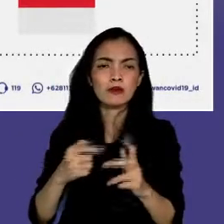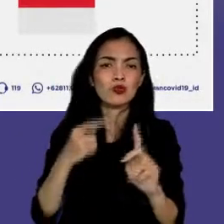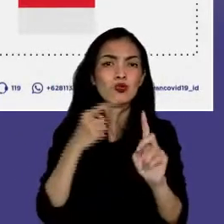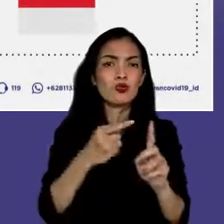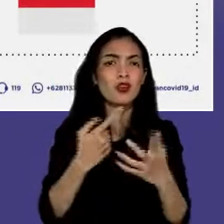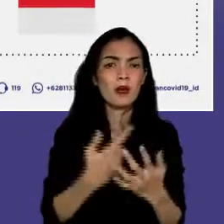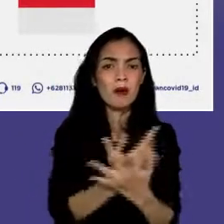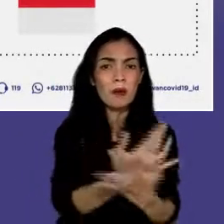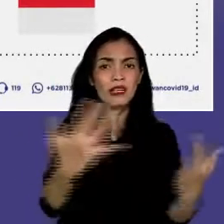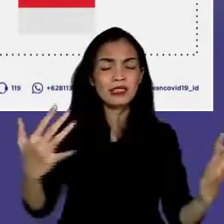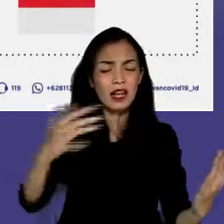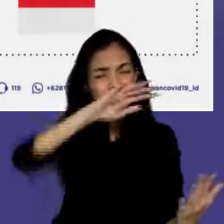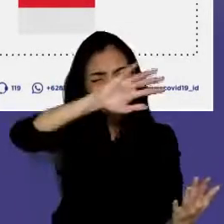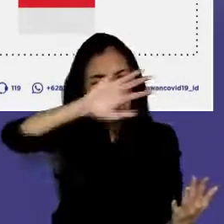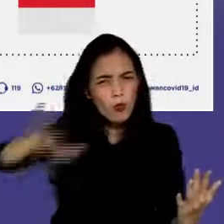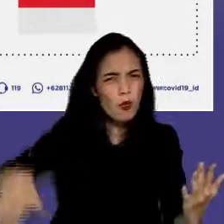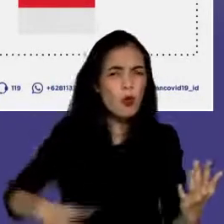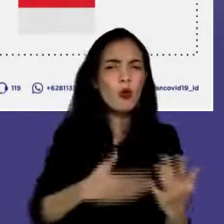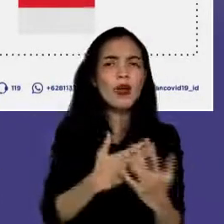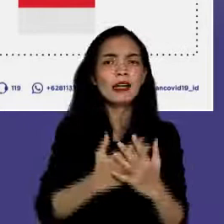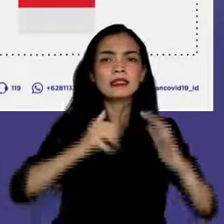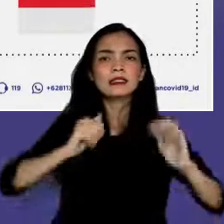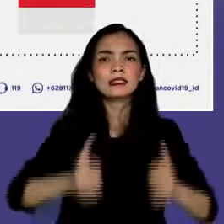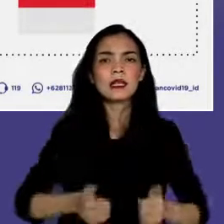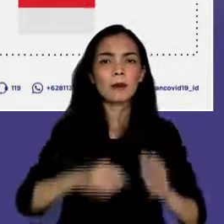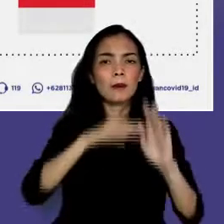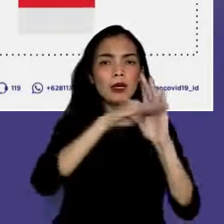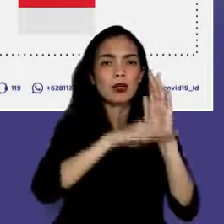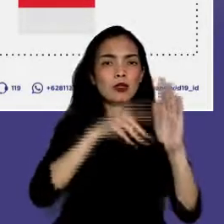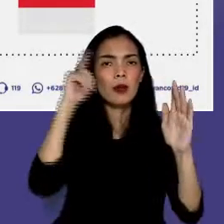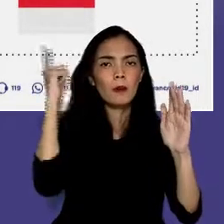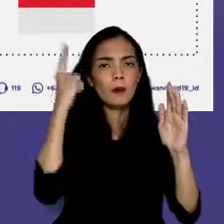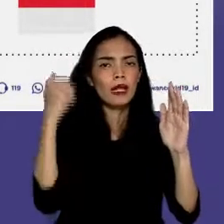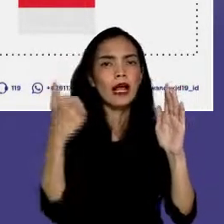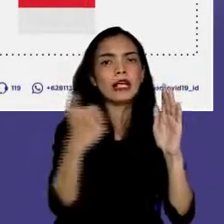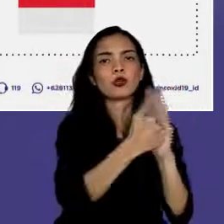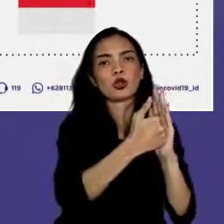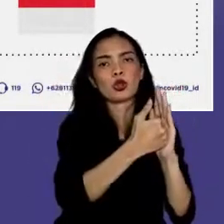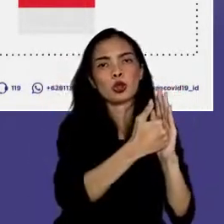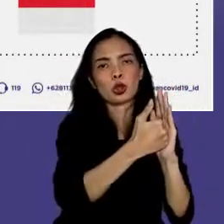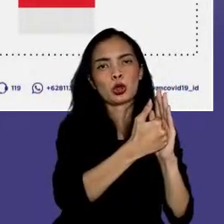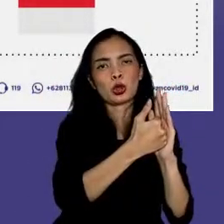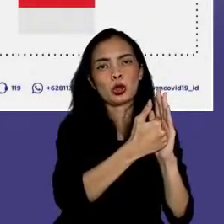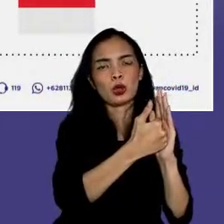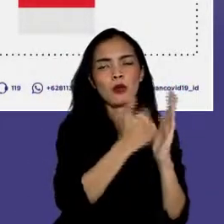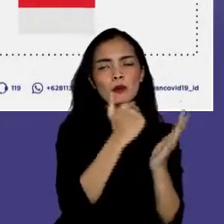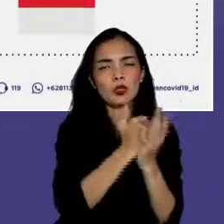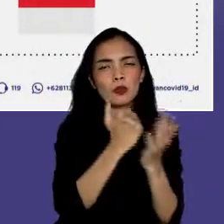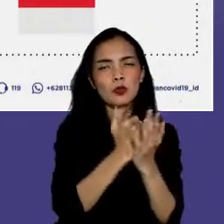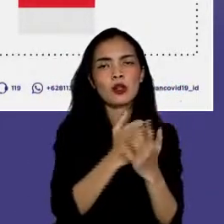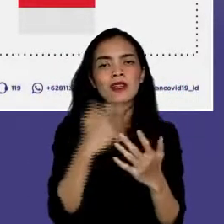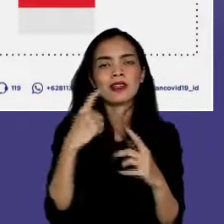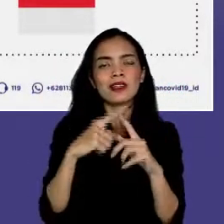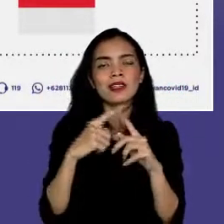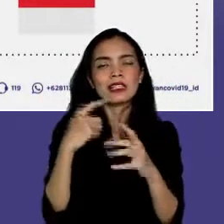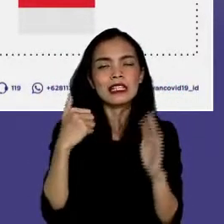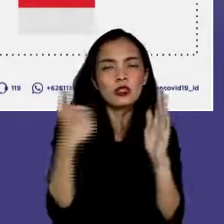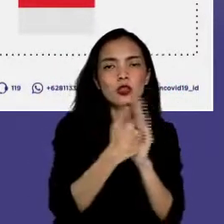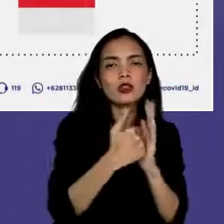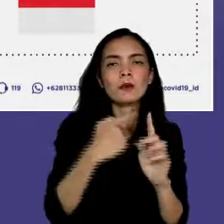seluruh elemen masyarakat siap menjalankan kebijakan yang akan diterapkan dengan penuh tanggung jawab.